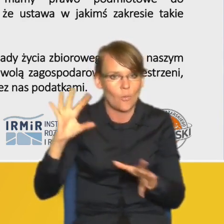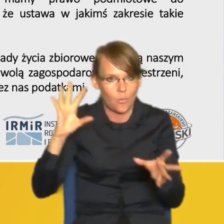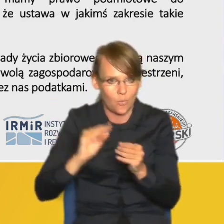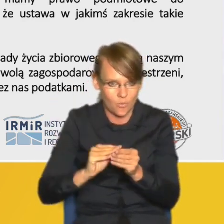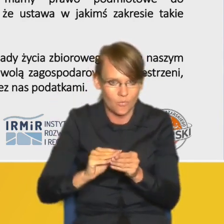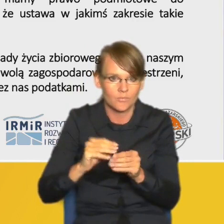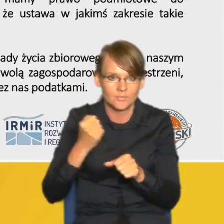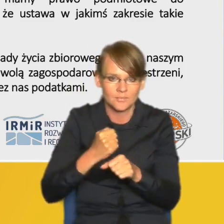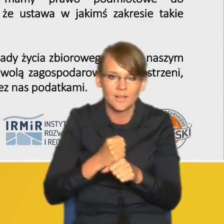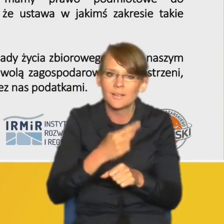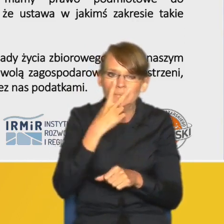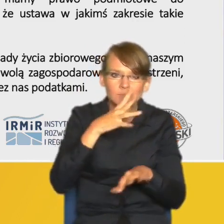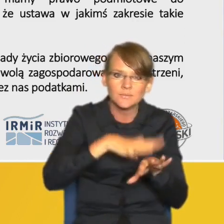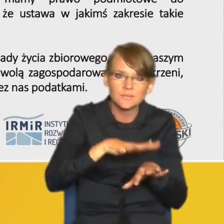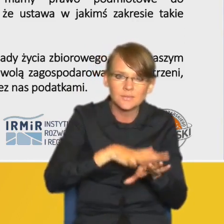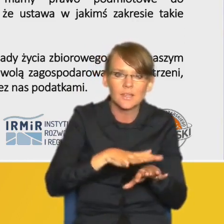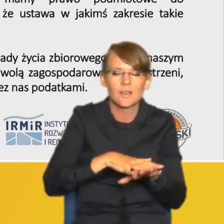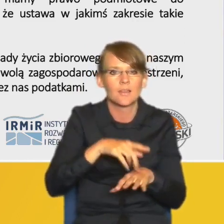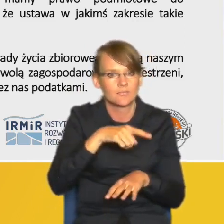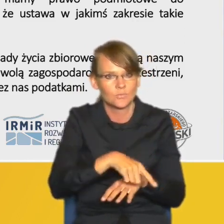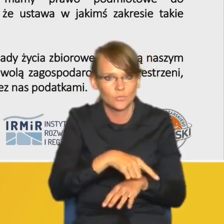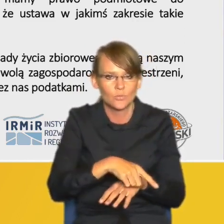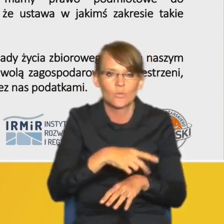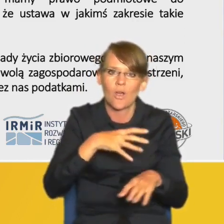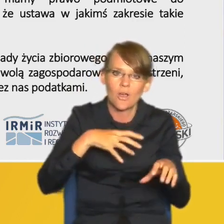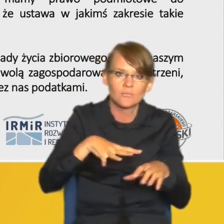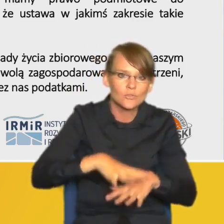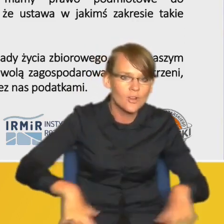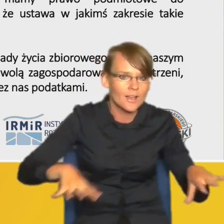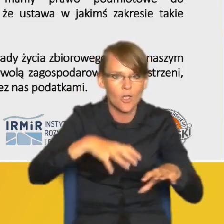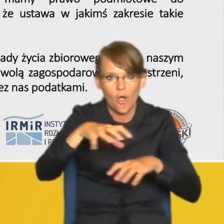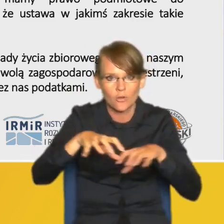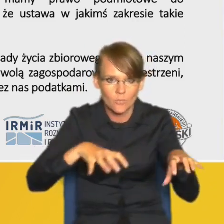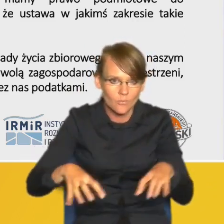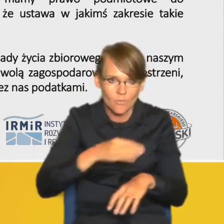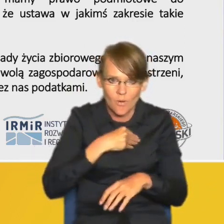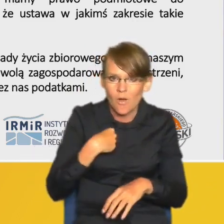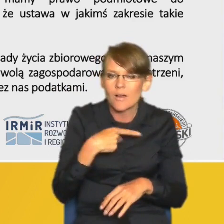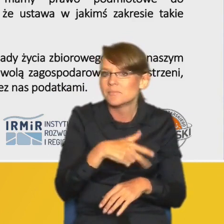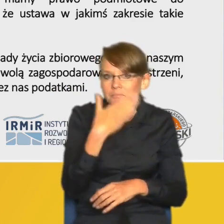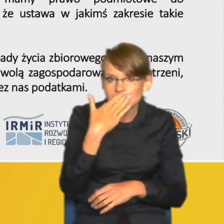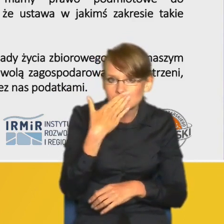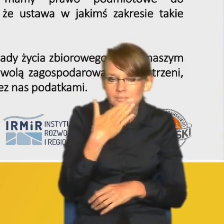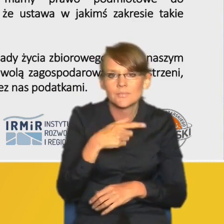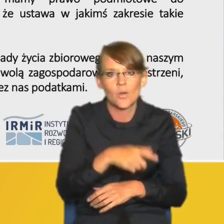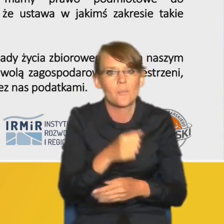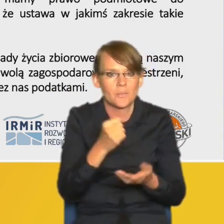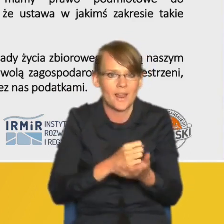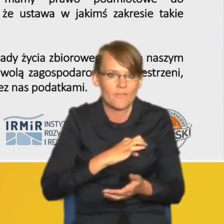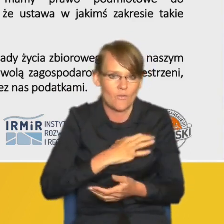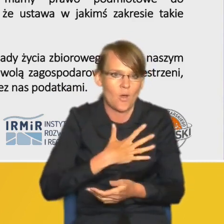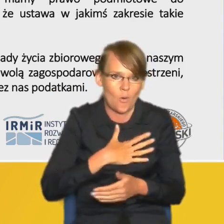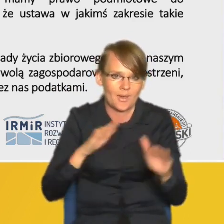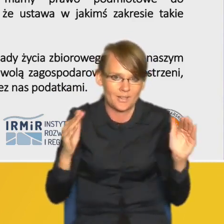gospodarowania przestrzenią w Polsce jest systemem polegającym na ograniczaniu prawa własności w